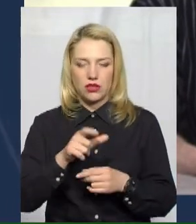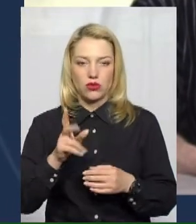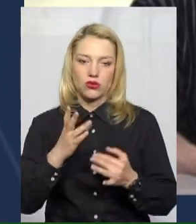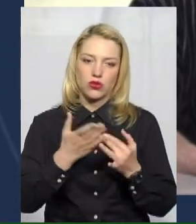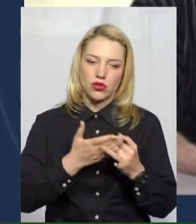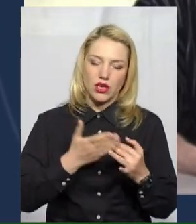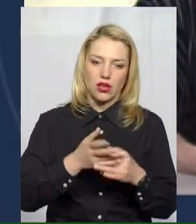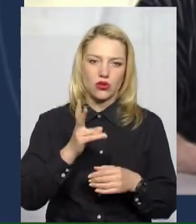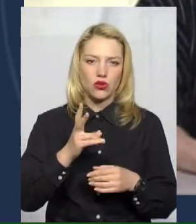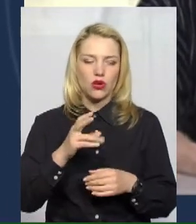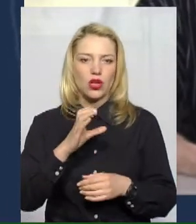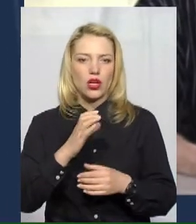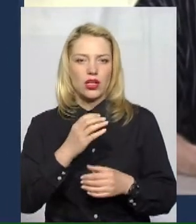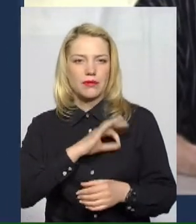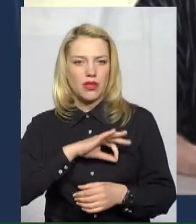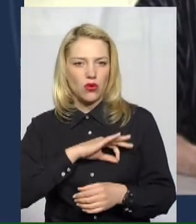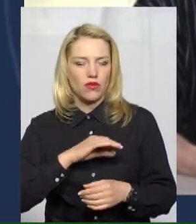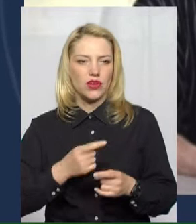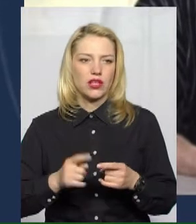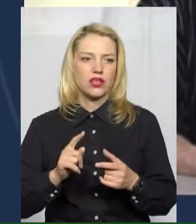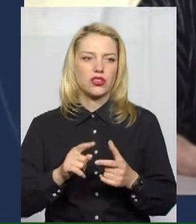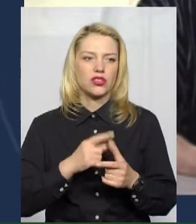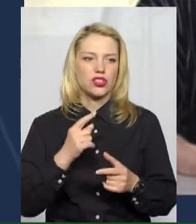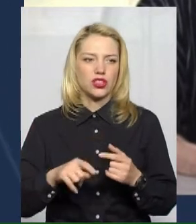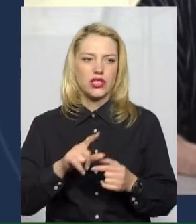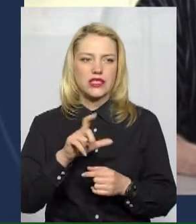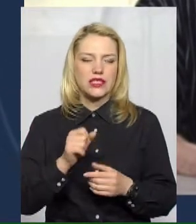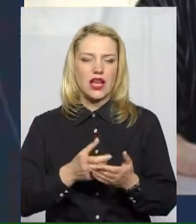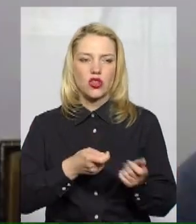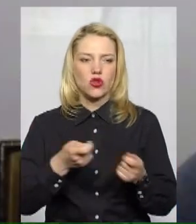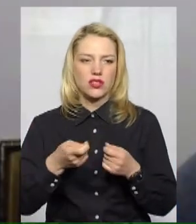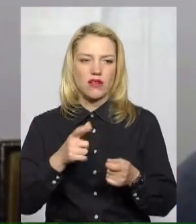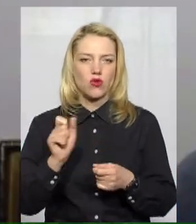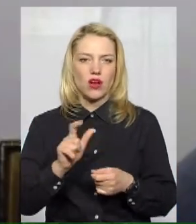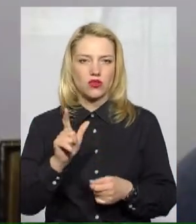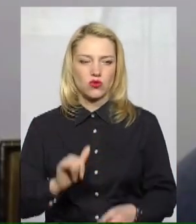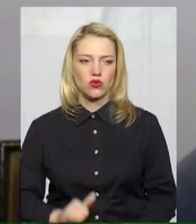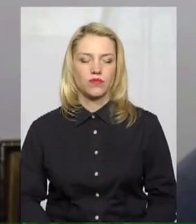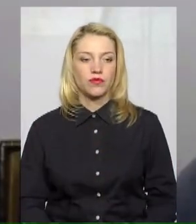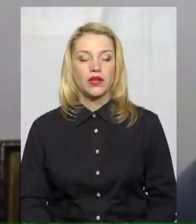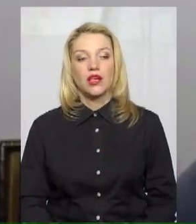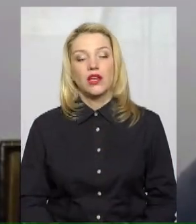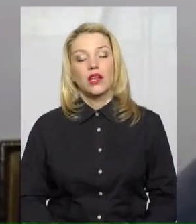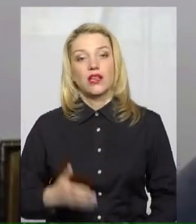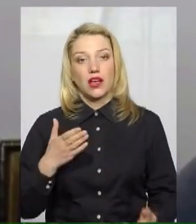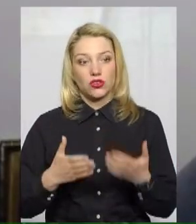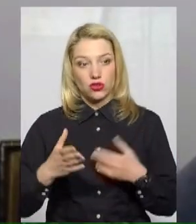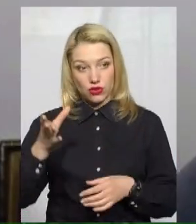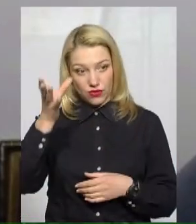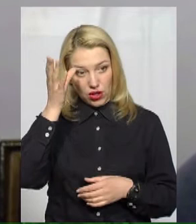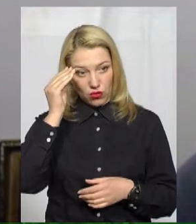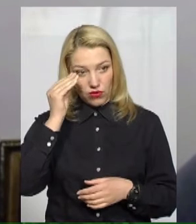мірі платити за спожиті послуги? Примерніше, за доставку газу. Ну, я вам хочу сказати, що якщо врахувати, що